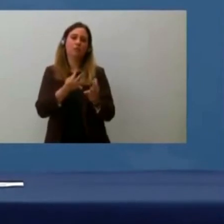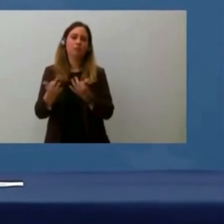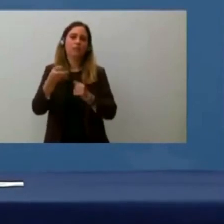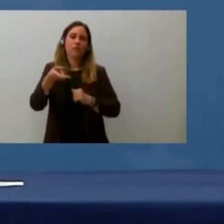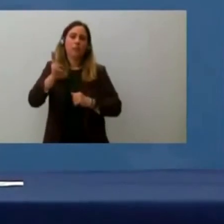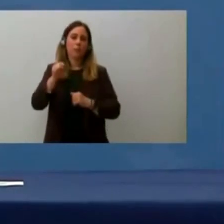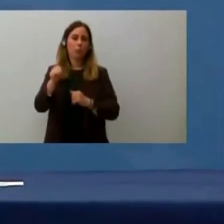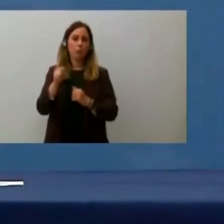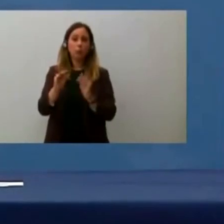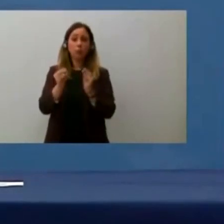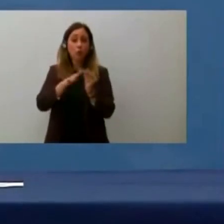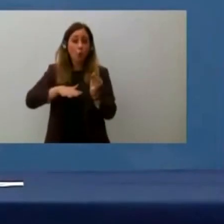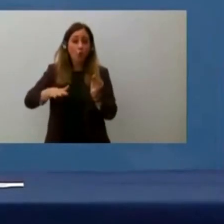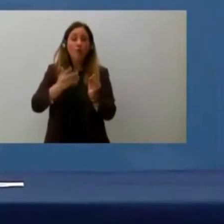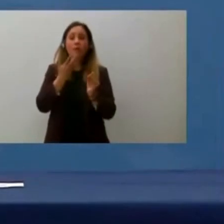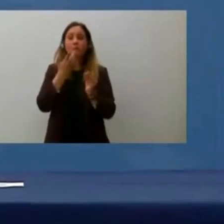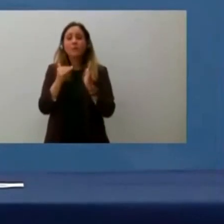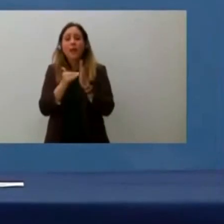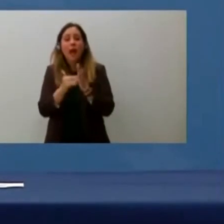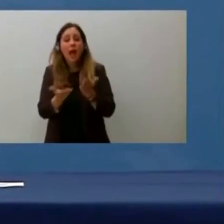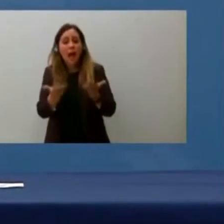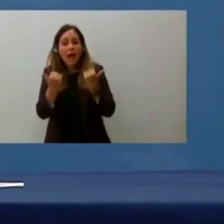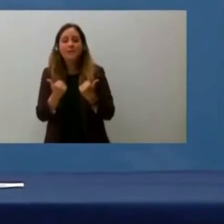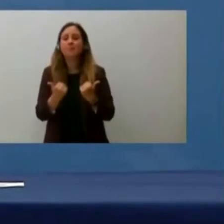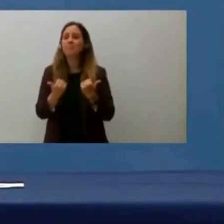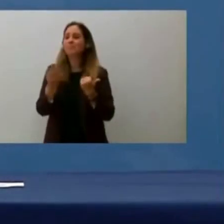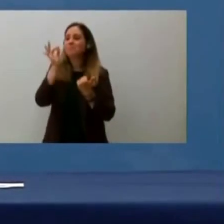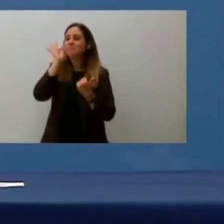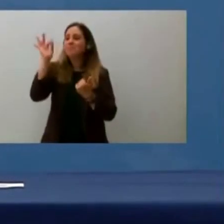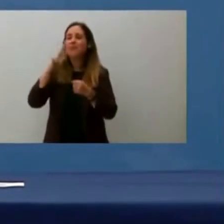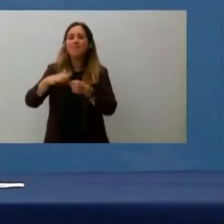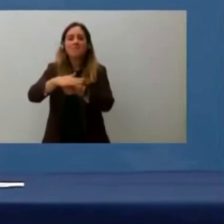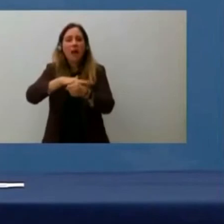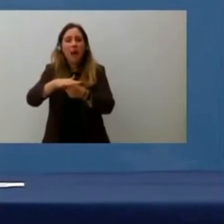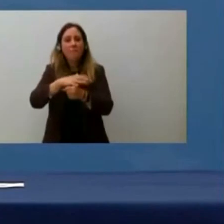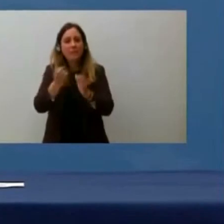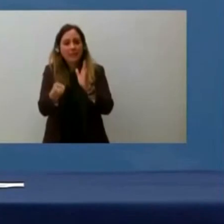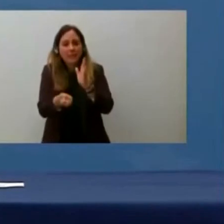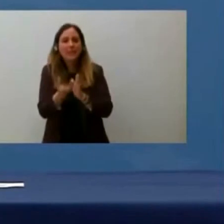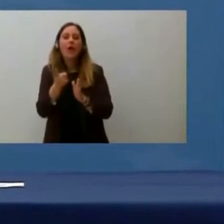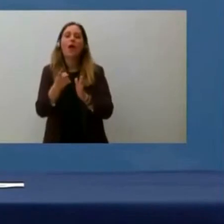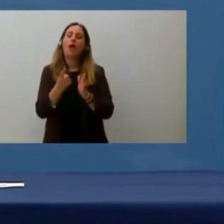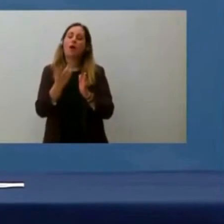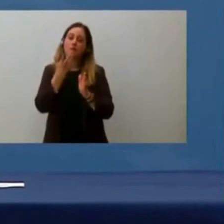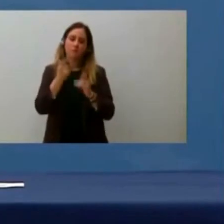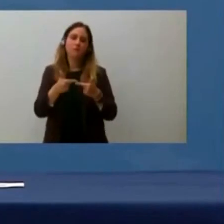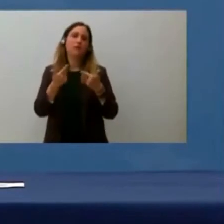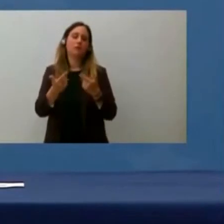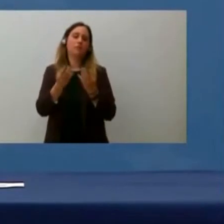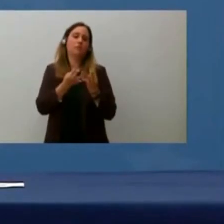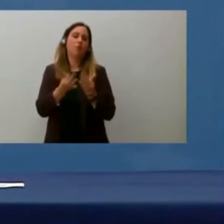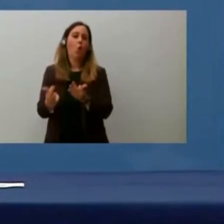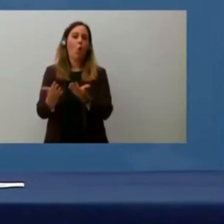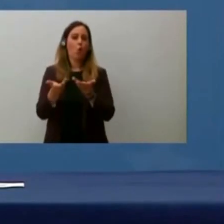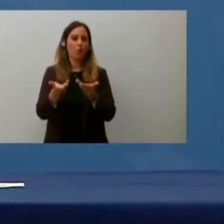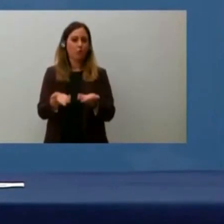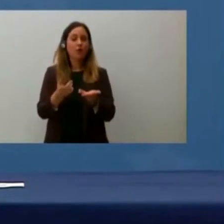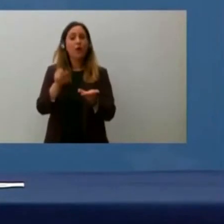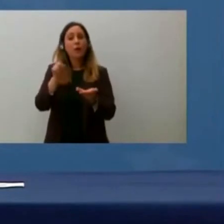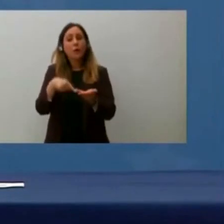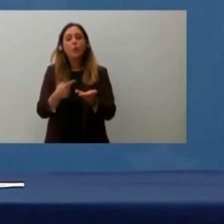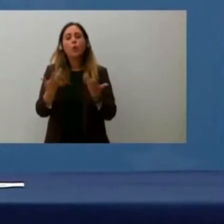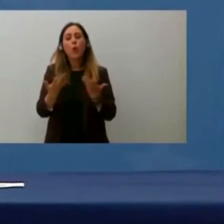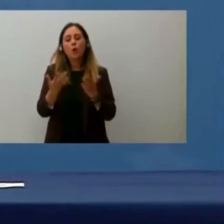casa, costruirsi una famiglia e dare quell'elemento di sicurezza